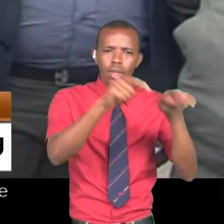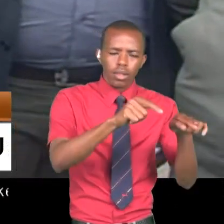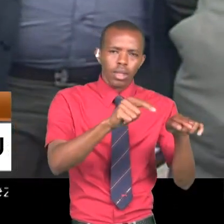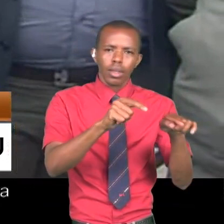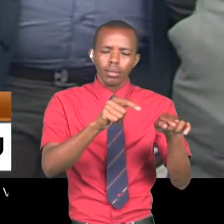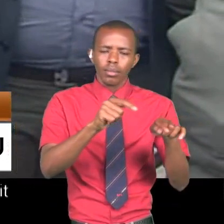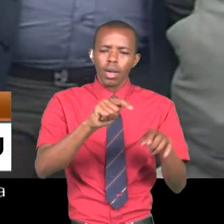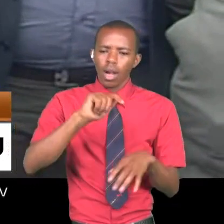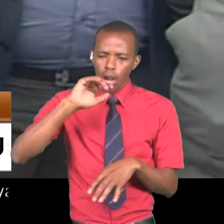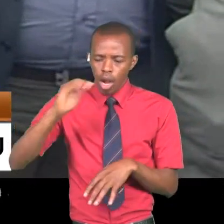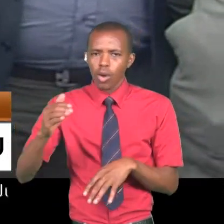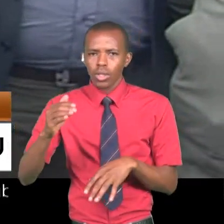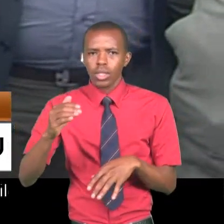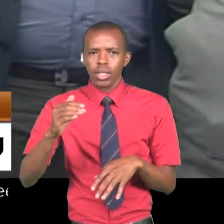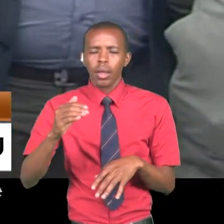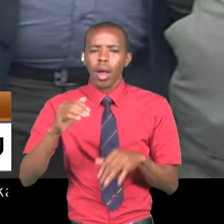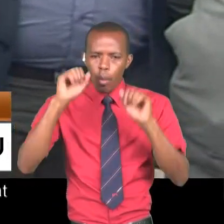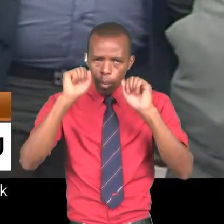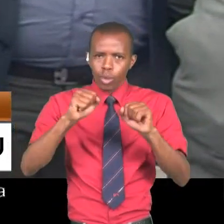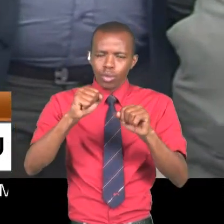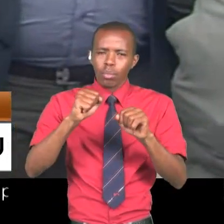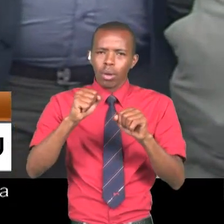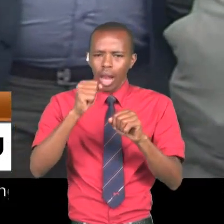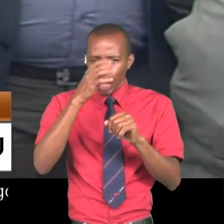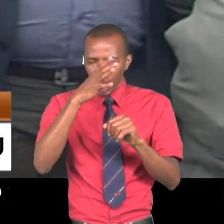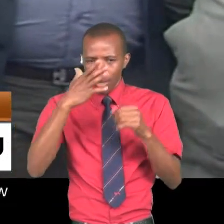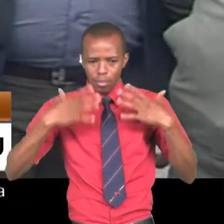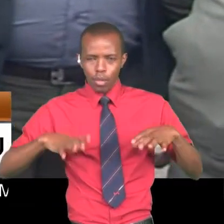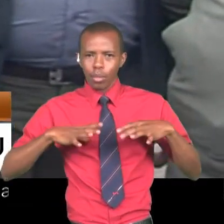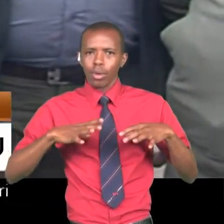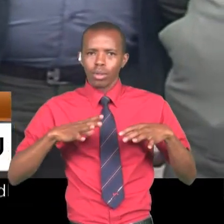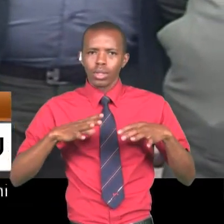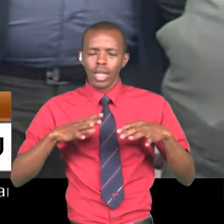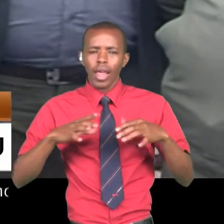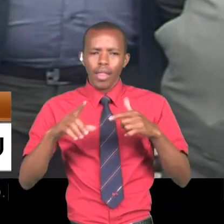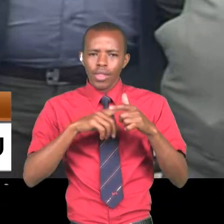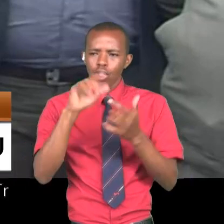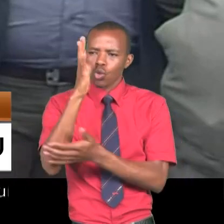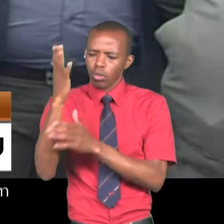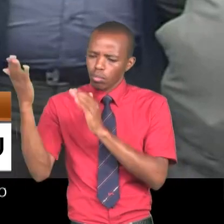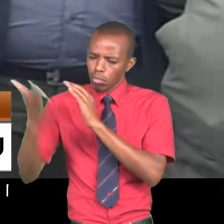county. Waweze kushawishi. Wenyeji waweze kuenda kukata na